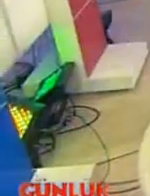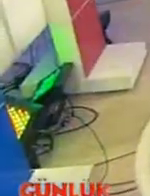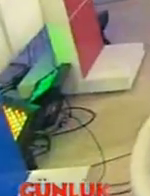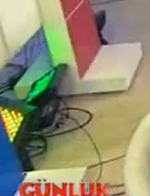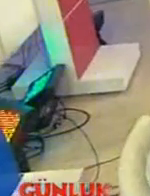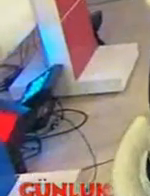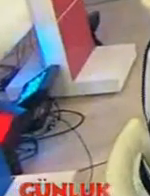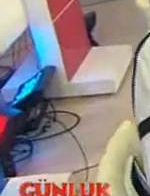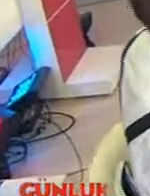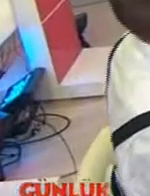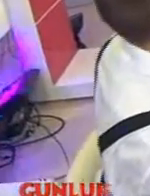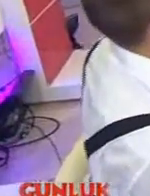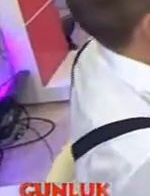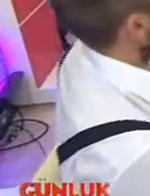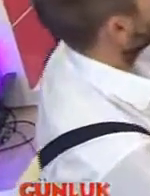kulağımda